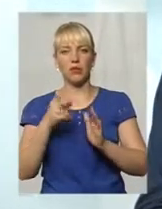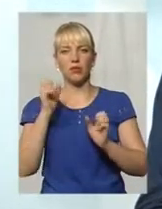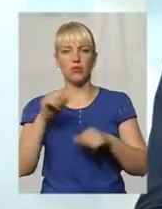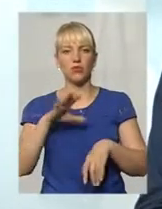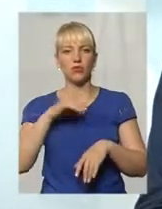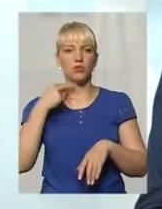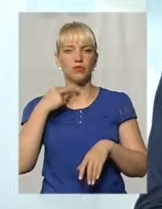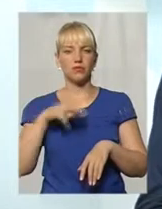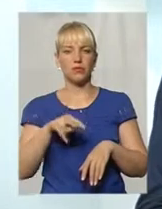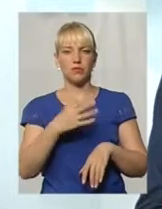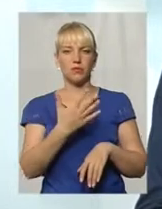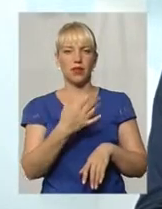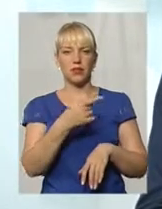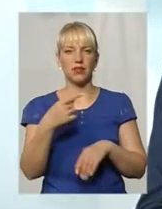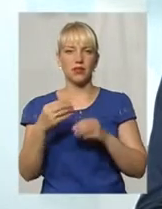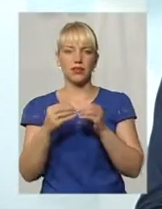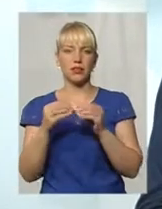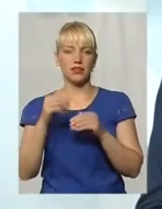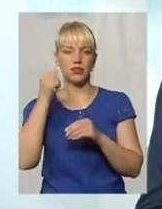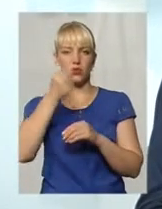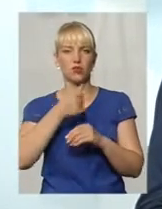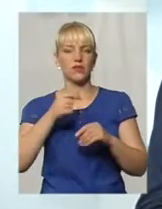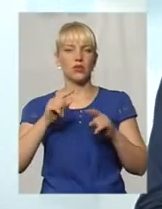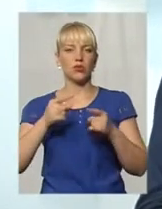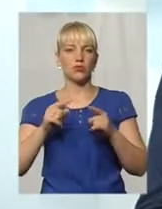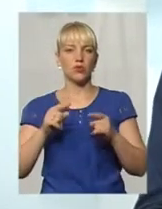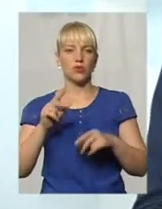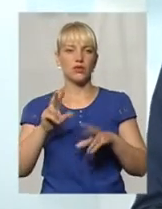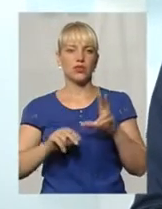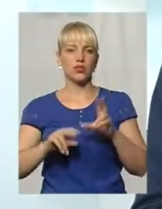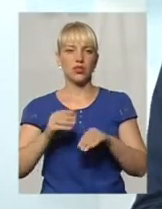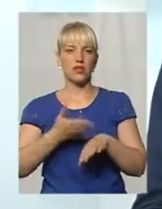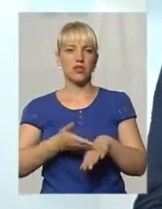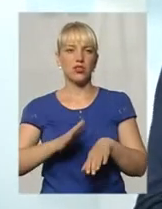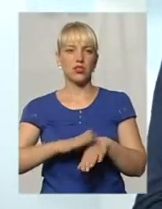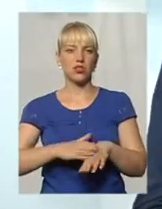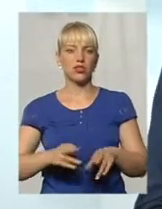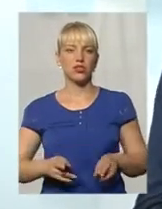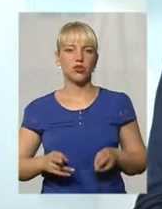волі на строк від 5 до 10 років. Тому, в принципі, вважається важкий злочин.